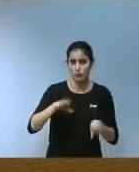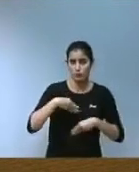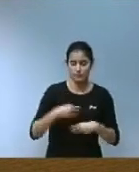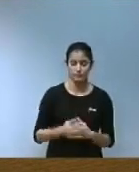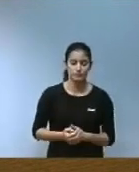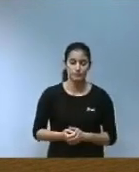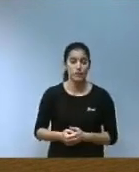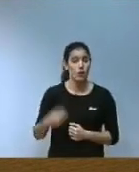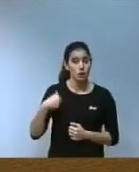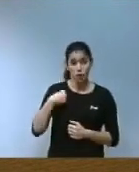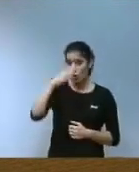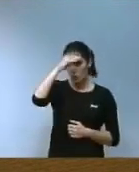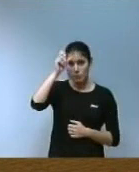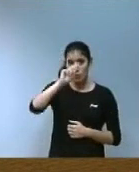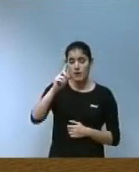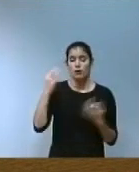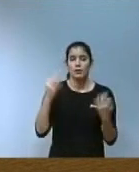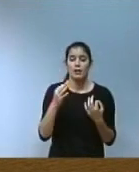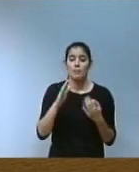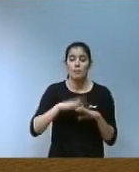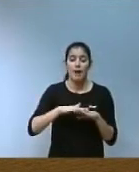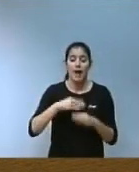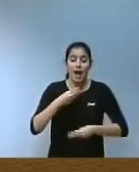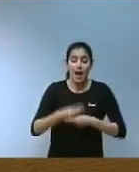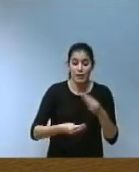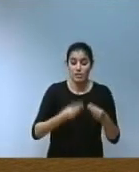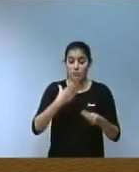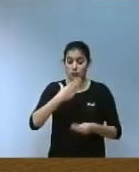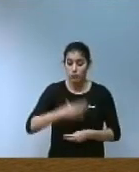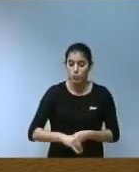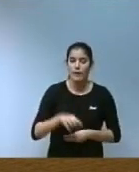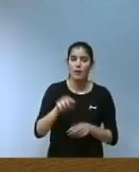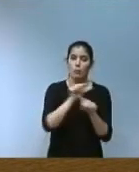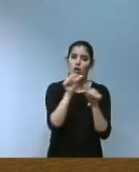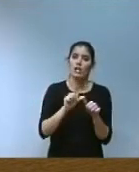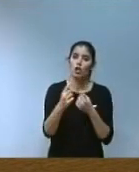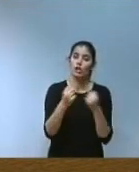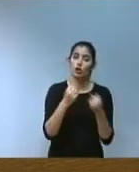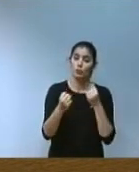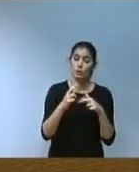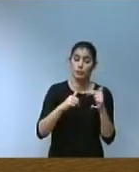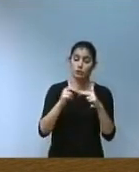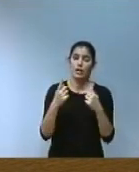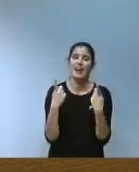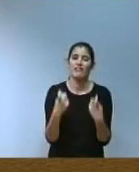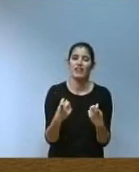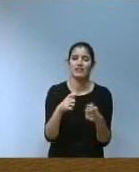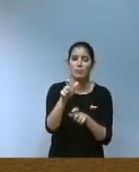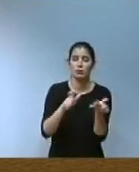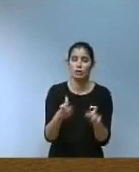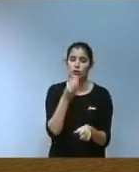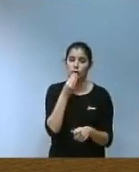no m'oblido que per a fer possible el model econòmic que estem construint necessitem persones consumidores